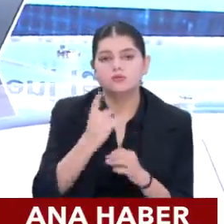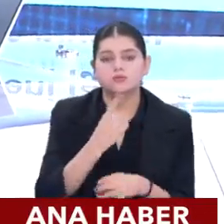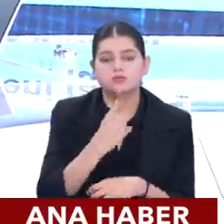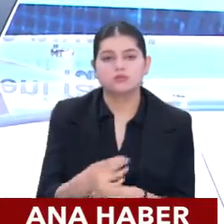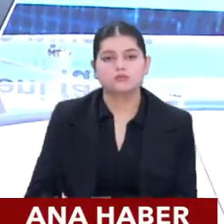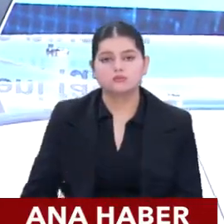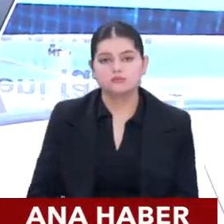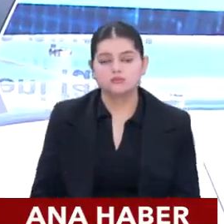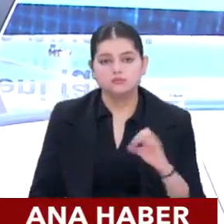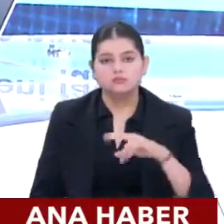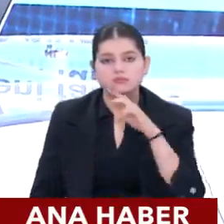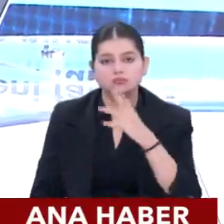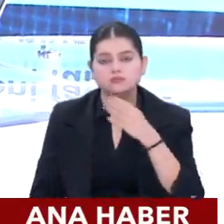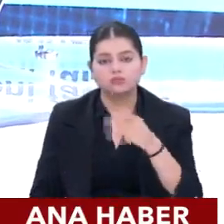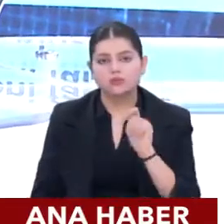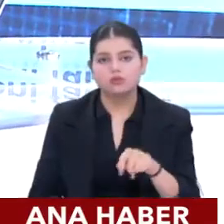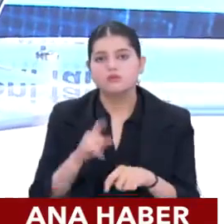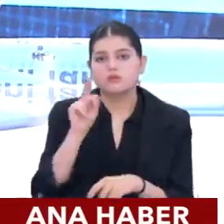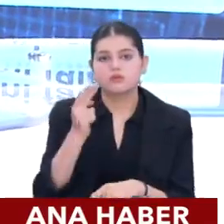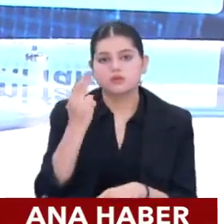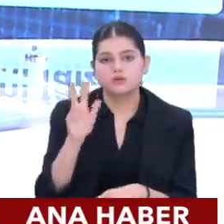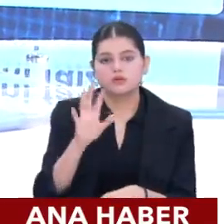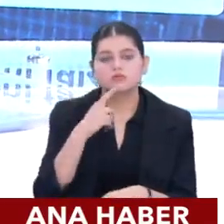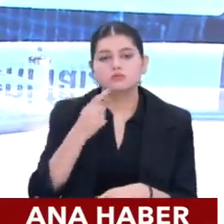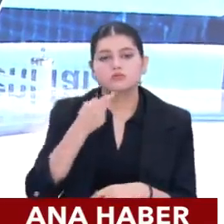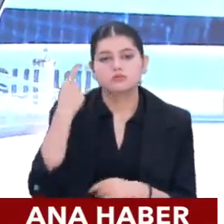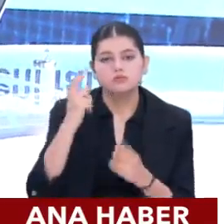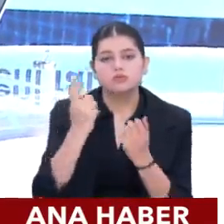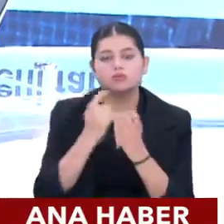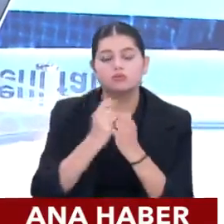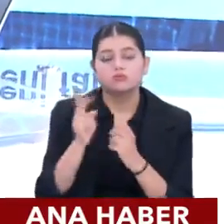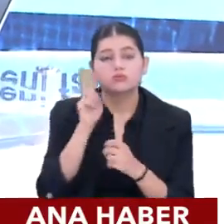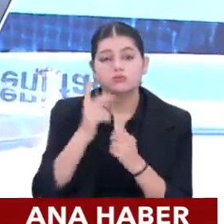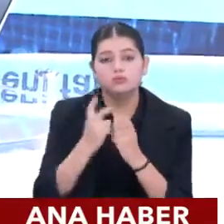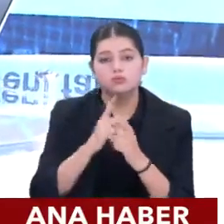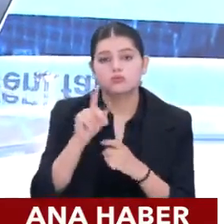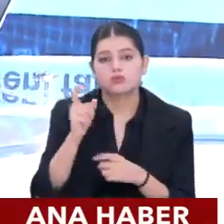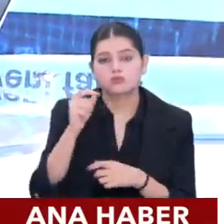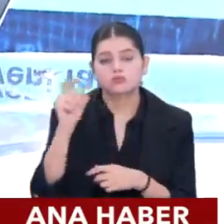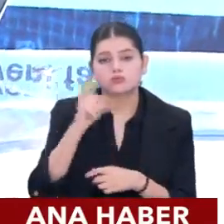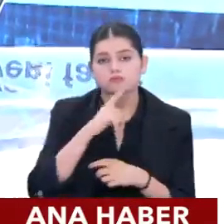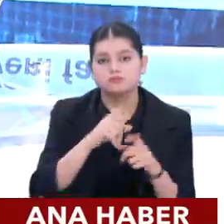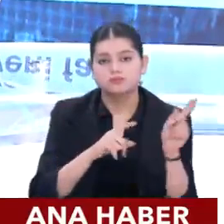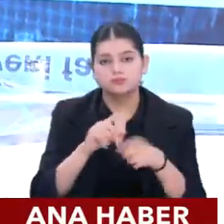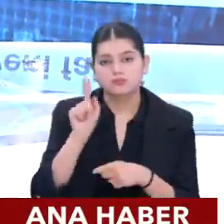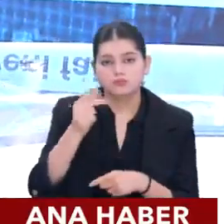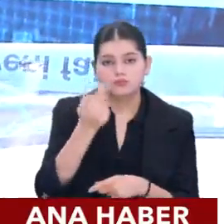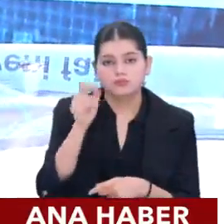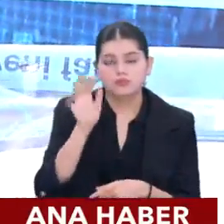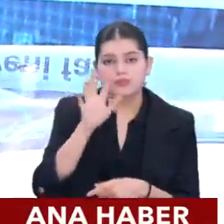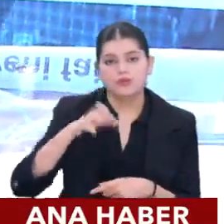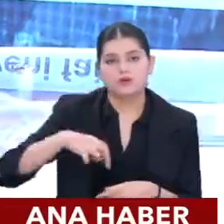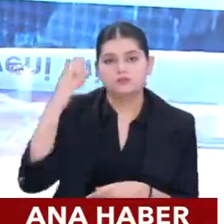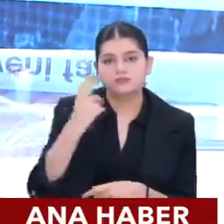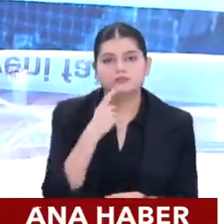önemli. Şimdi şunu da şu rakamı da söyleyeyim. 17.50 demiştik. Son toplantıda Temmuz ayında yüzde, son yüzde 17.50